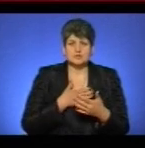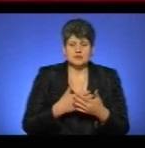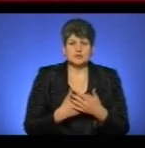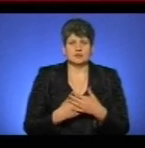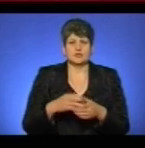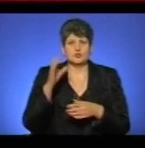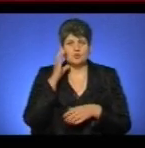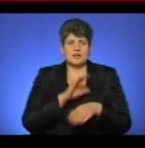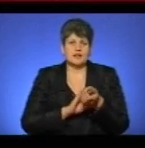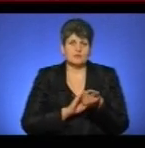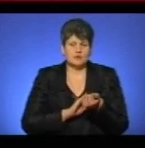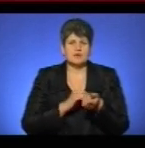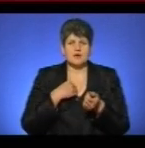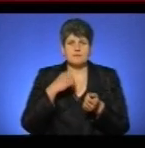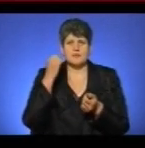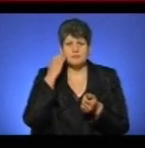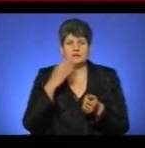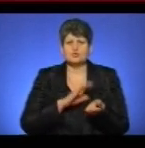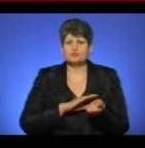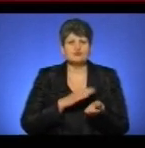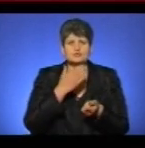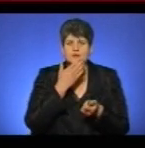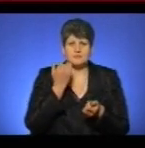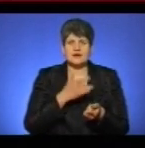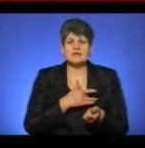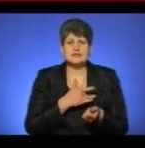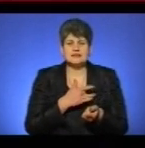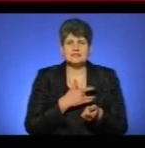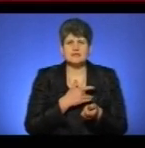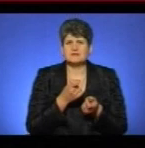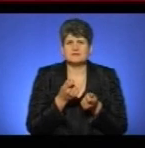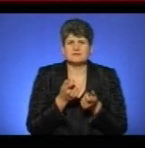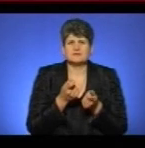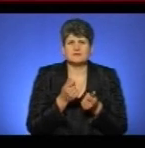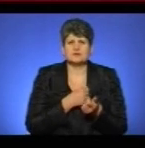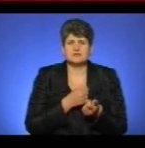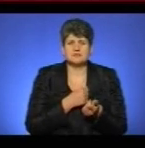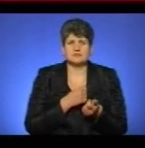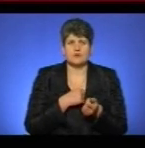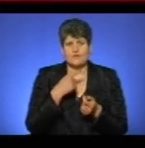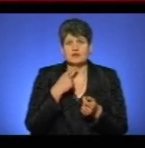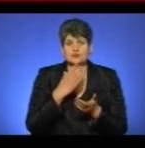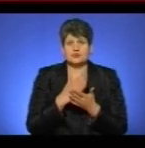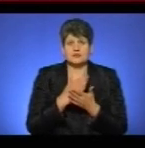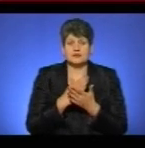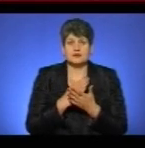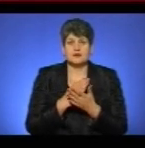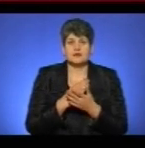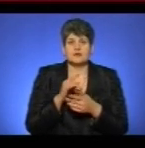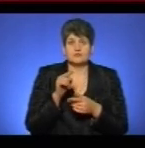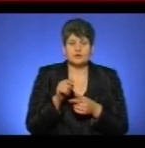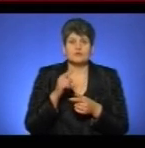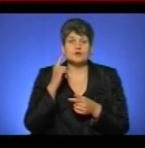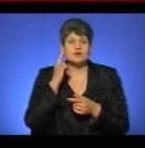Слухали пульс. Я пам'ятаю, що казали, що пульсу нема. Серце вже ледь для збрілості. Ну казали, що б'ється. І потім, коротше, я